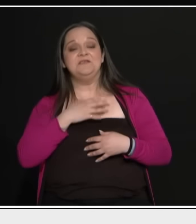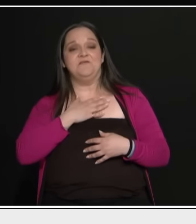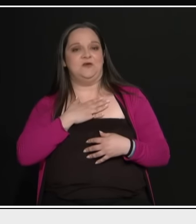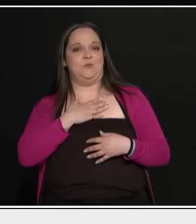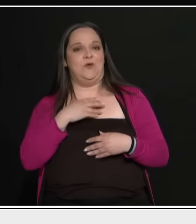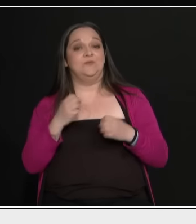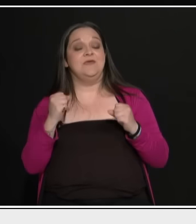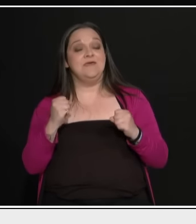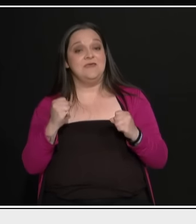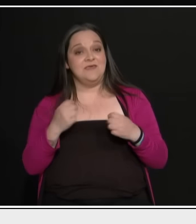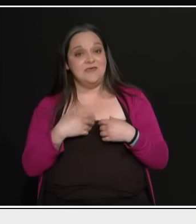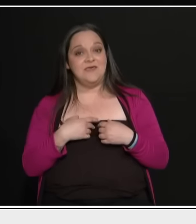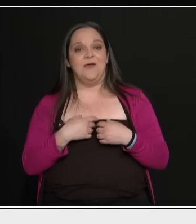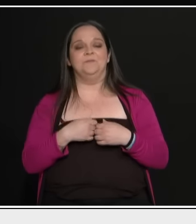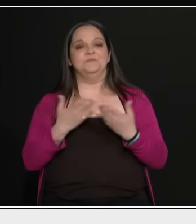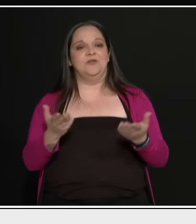καλά.